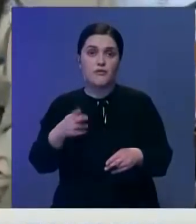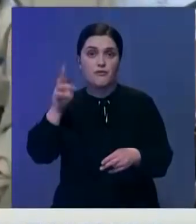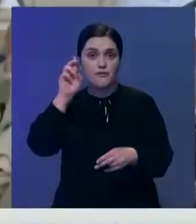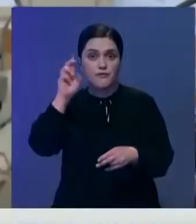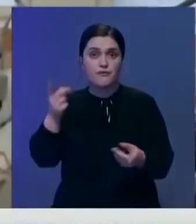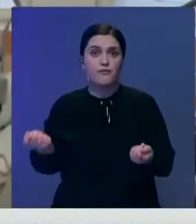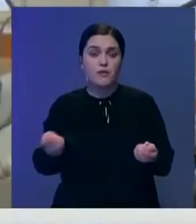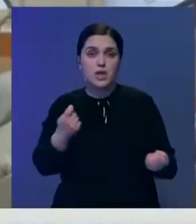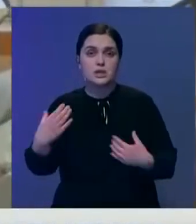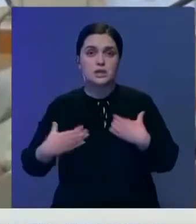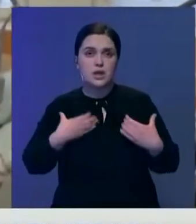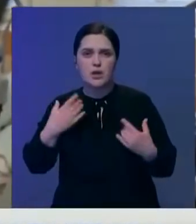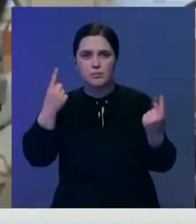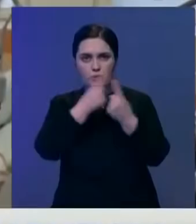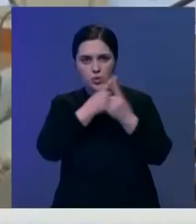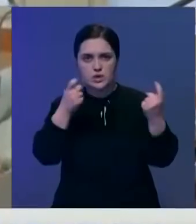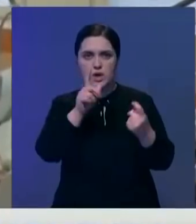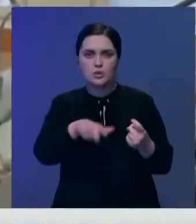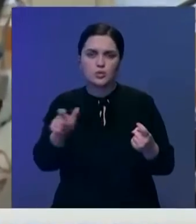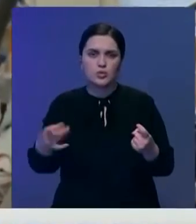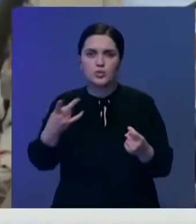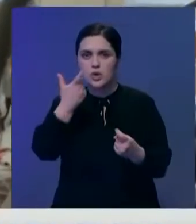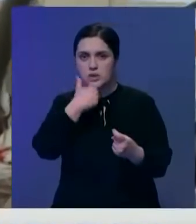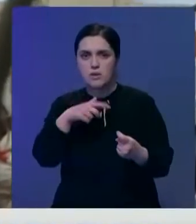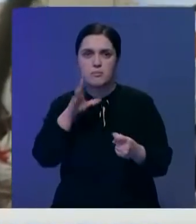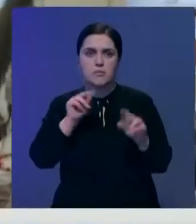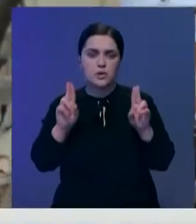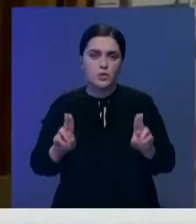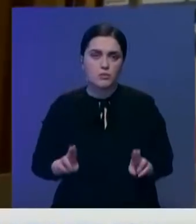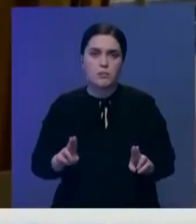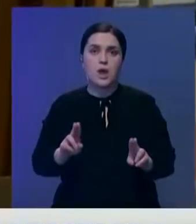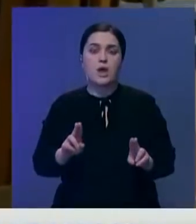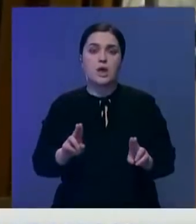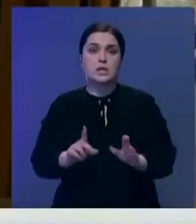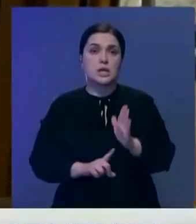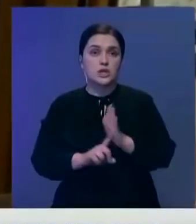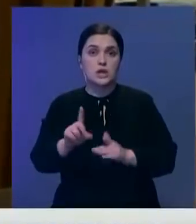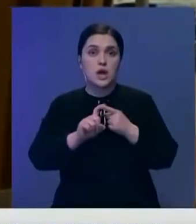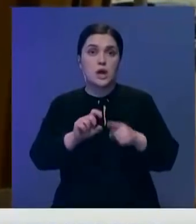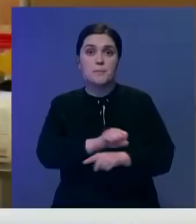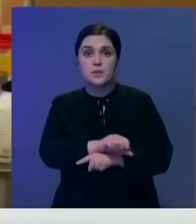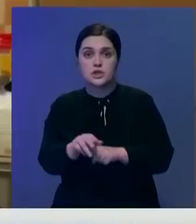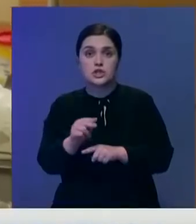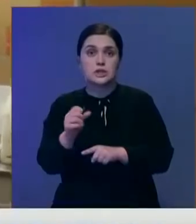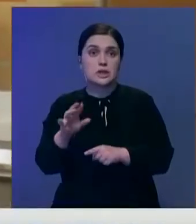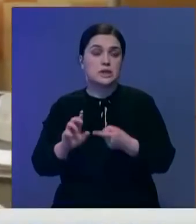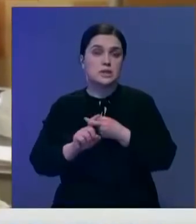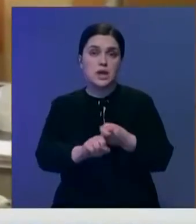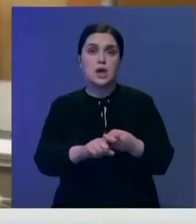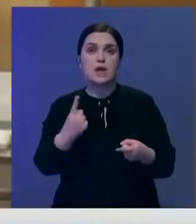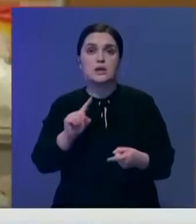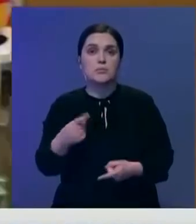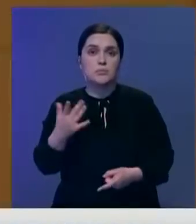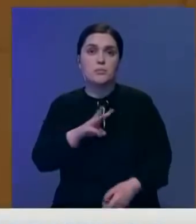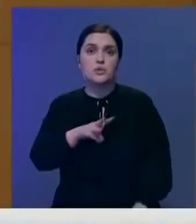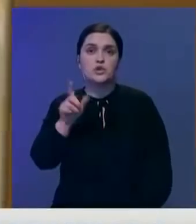власти бьют тревогу и просят жителей продолжать соблюдать все санитарные нормы. Отмечу, с начала пандемии коронавирусом в Чехии заразились свыше полутора